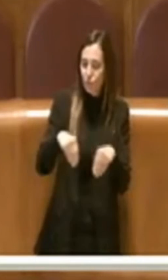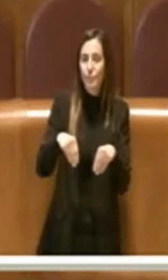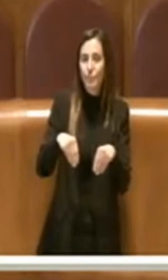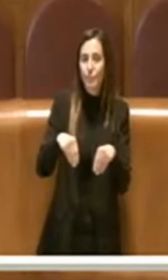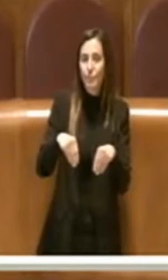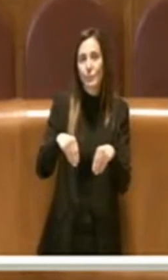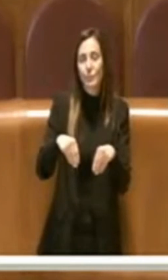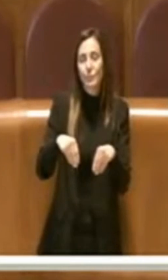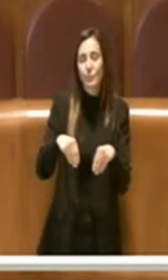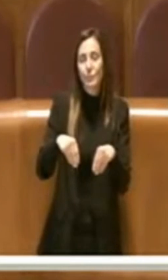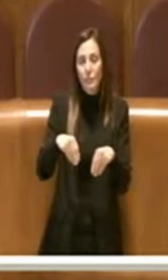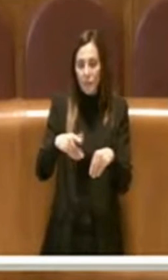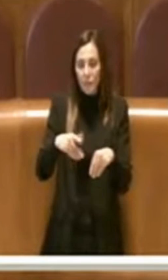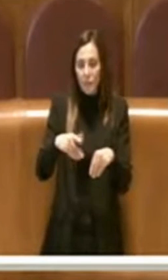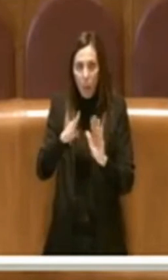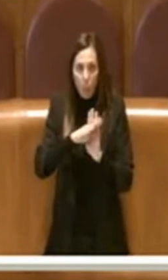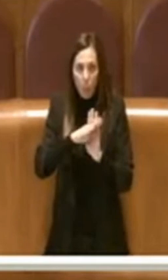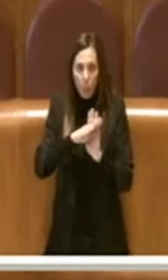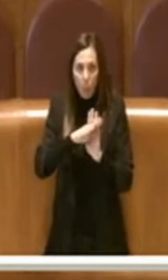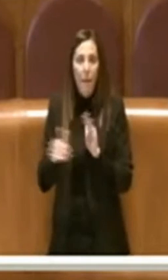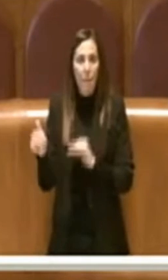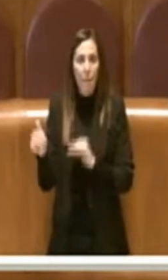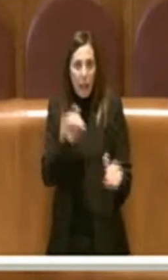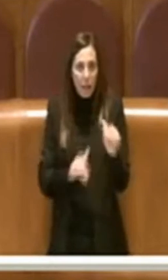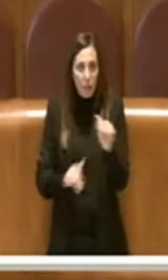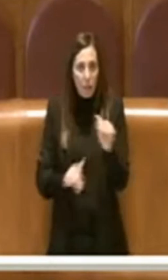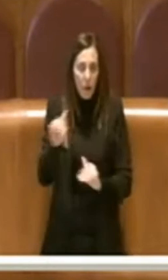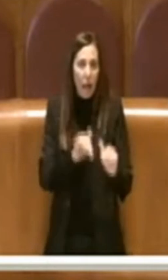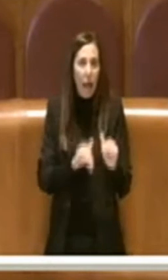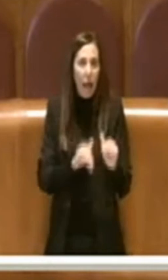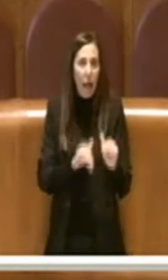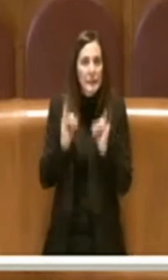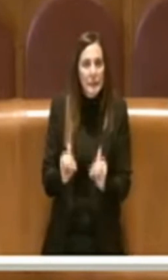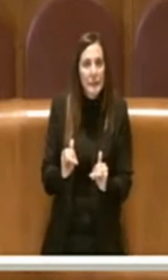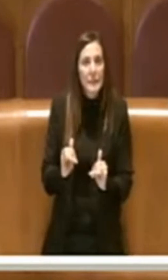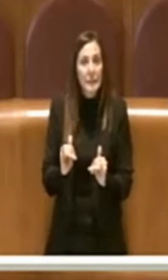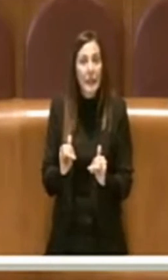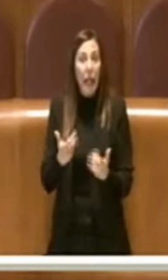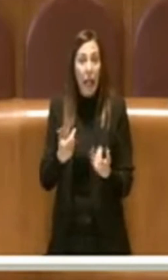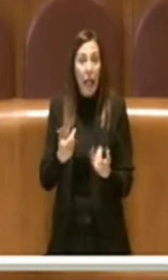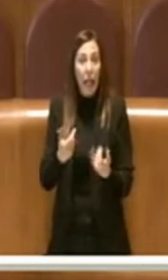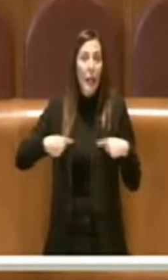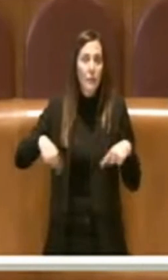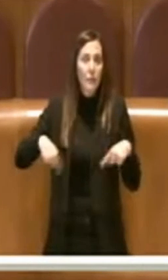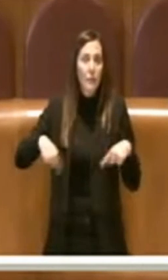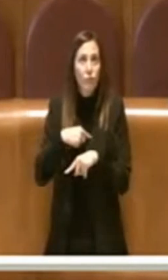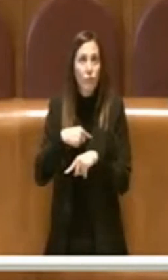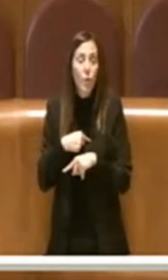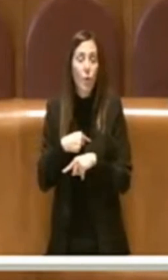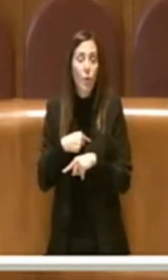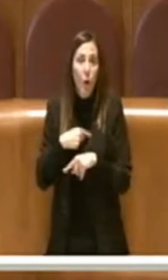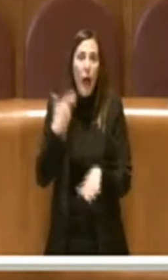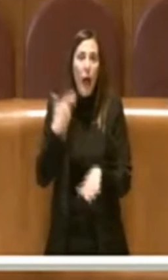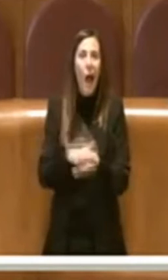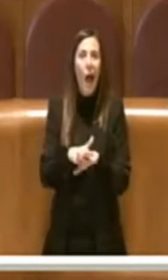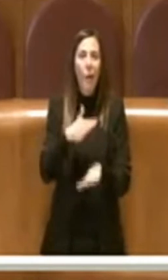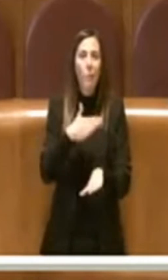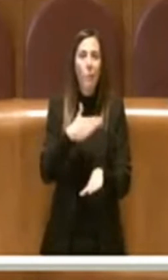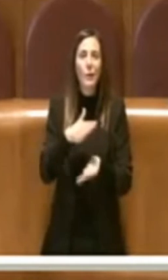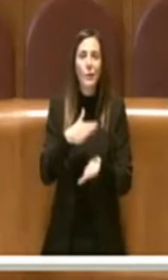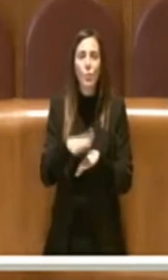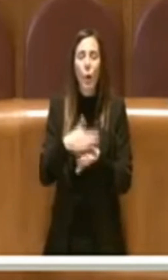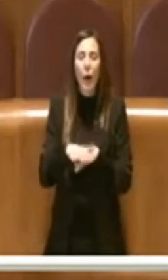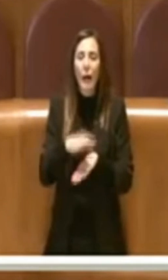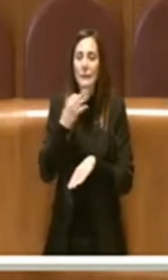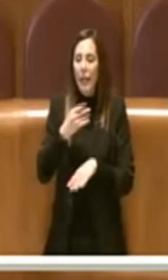presenta con un programma elettorale e siamo stati in un certo senso abituati a